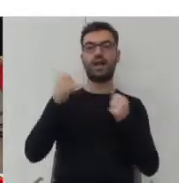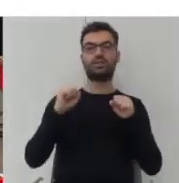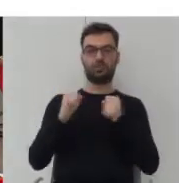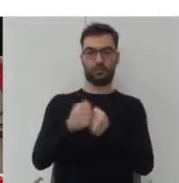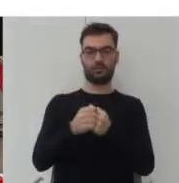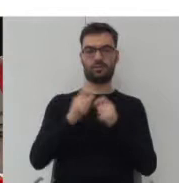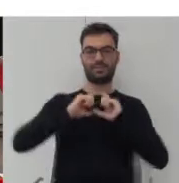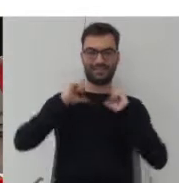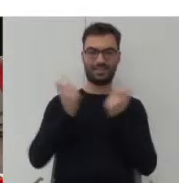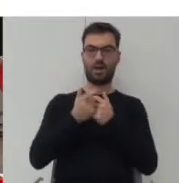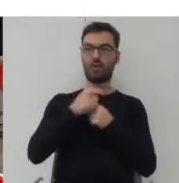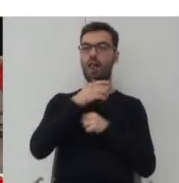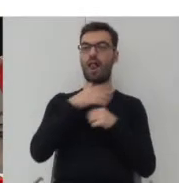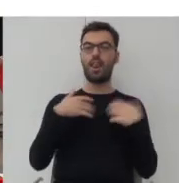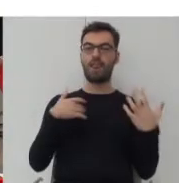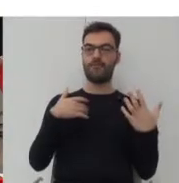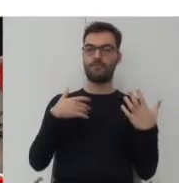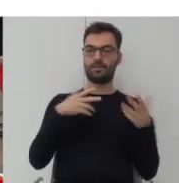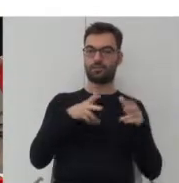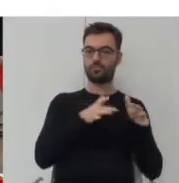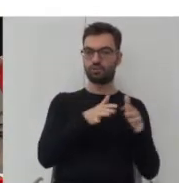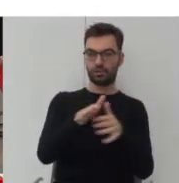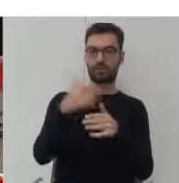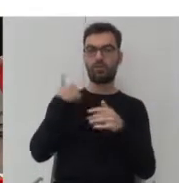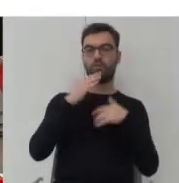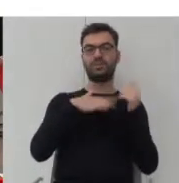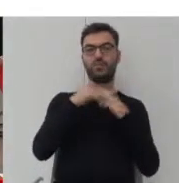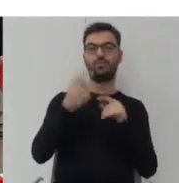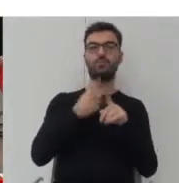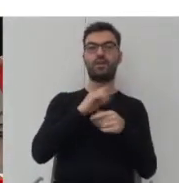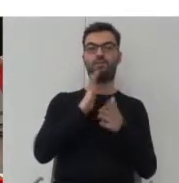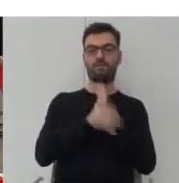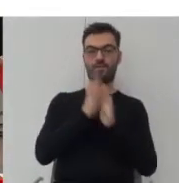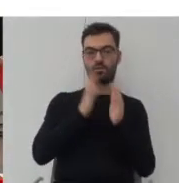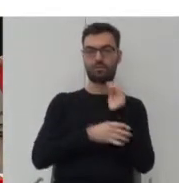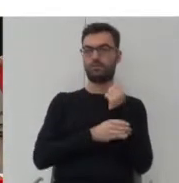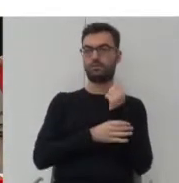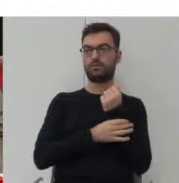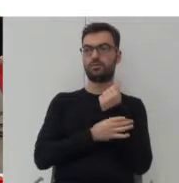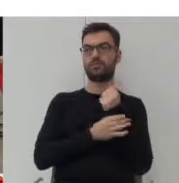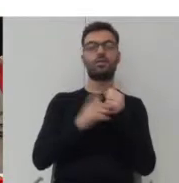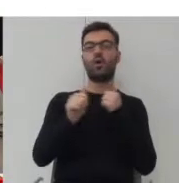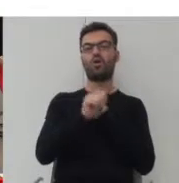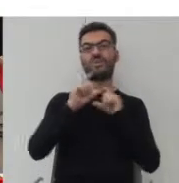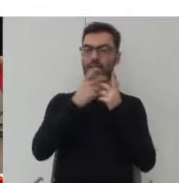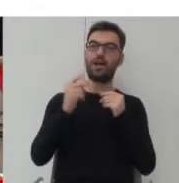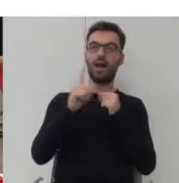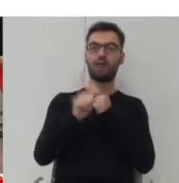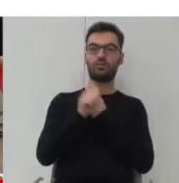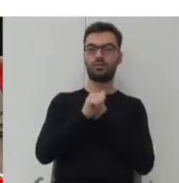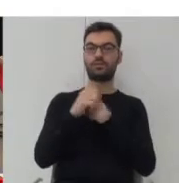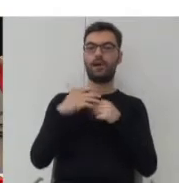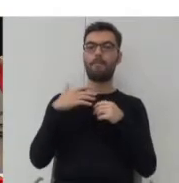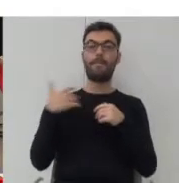cały lewy brzeg Warty został zabudowany przed wojną. sensie nie cały, no ale chodzi mi o to, że na prawej stronie